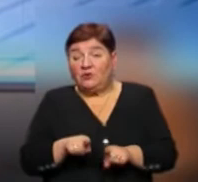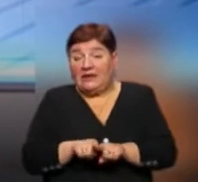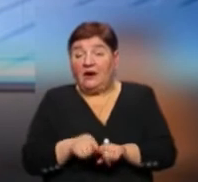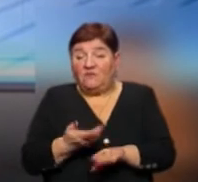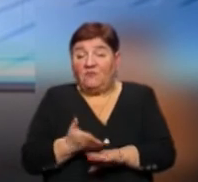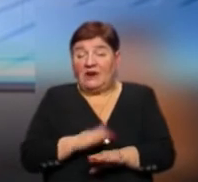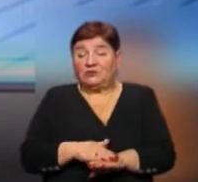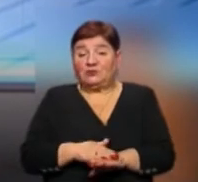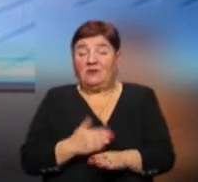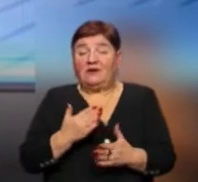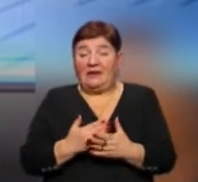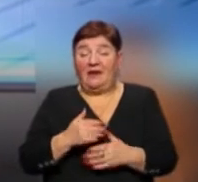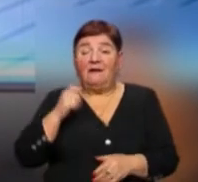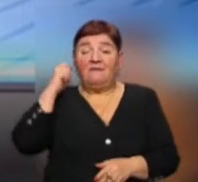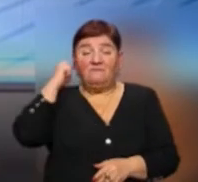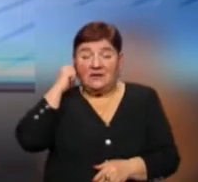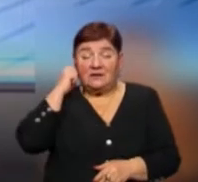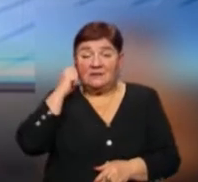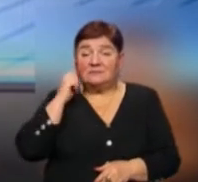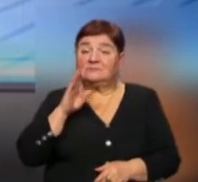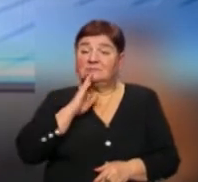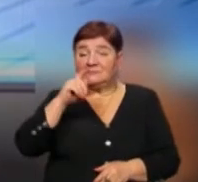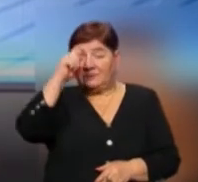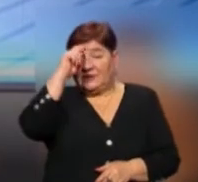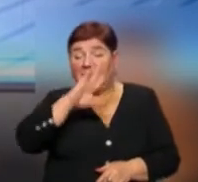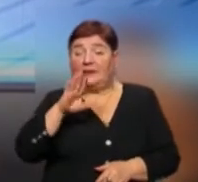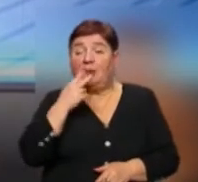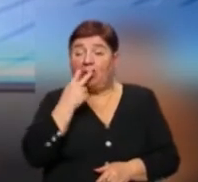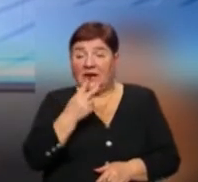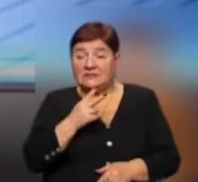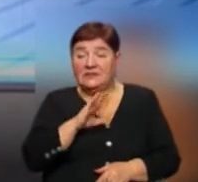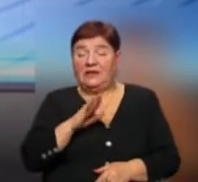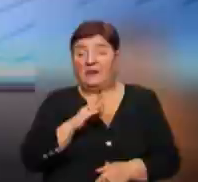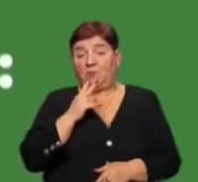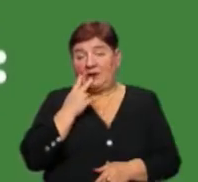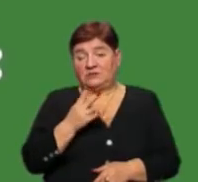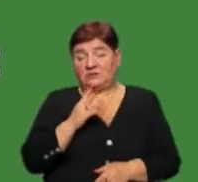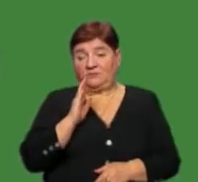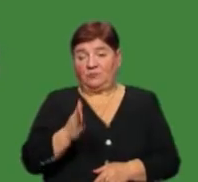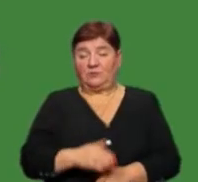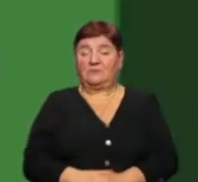вік стати у нас не показували і не показували.